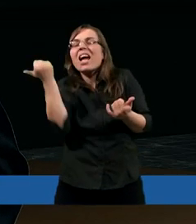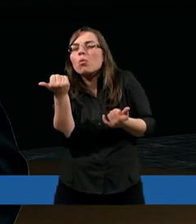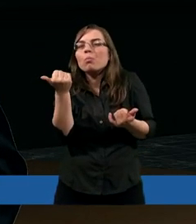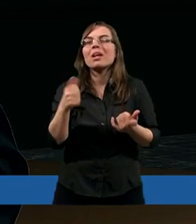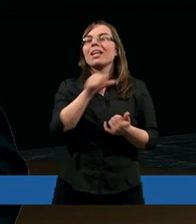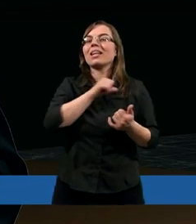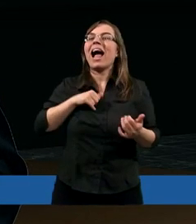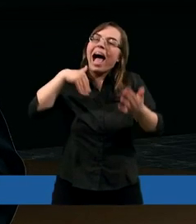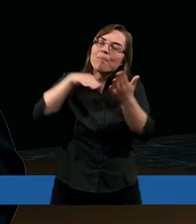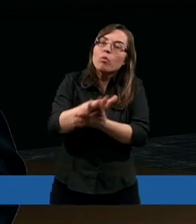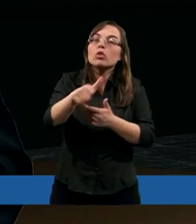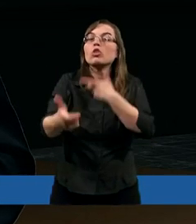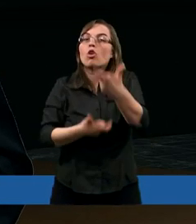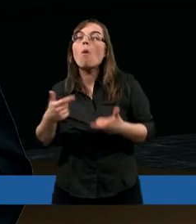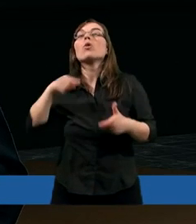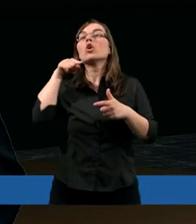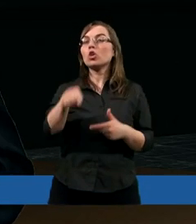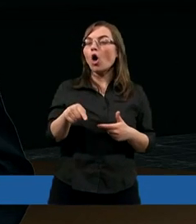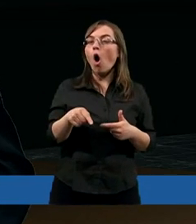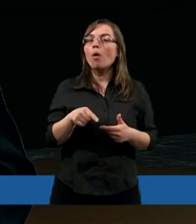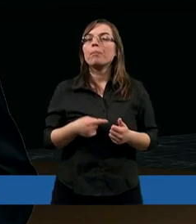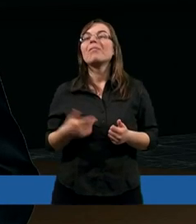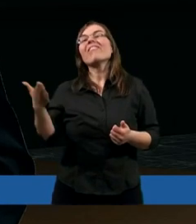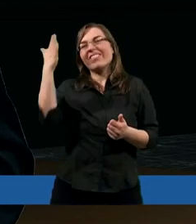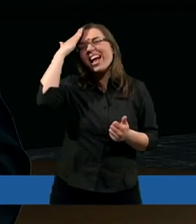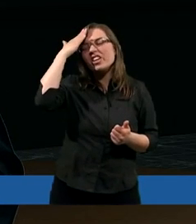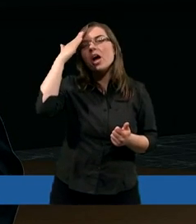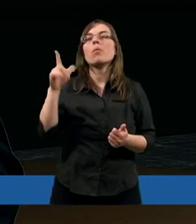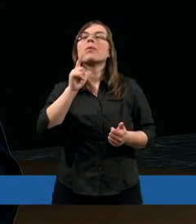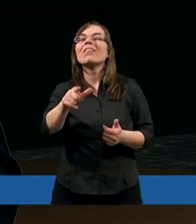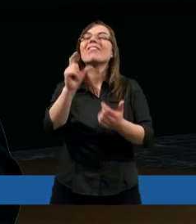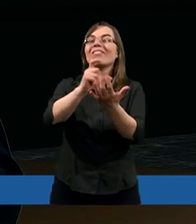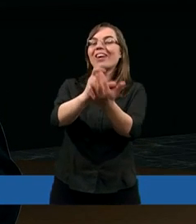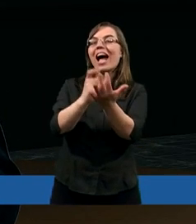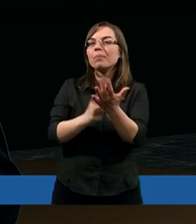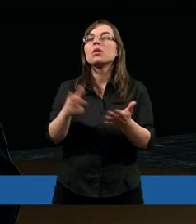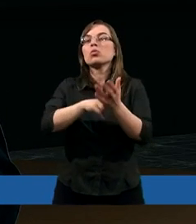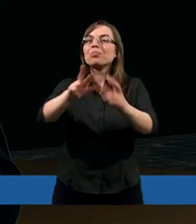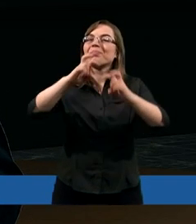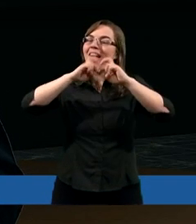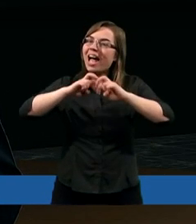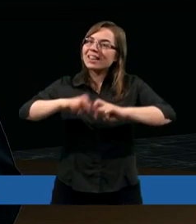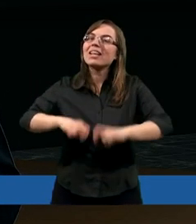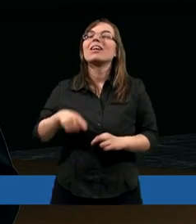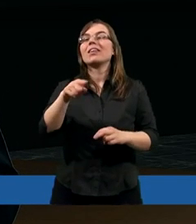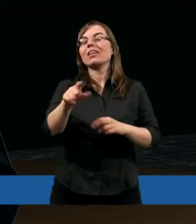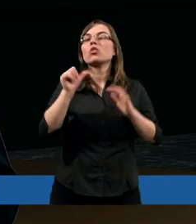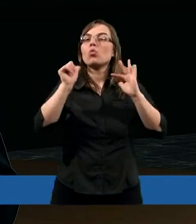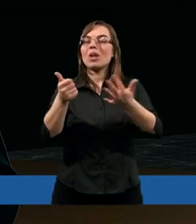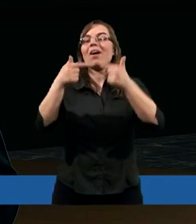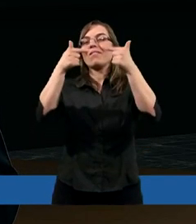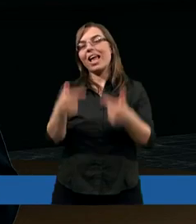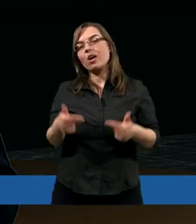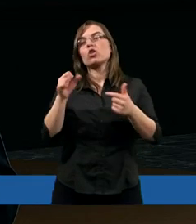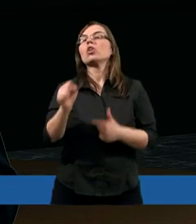sam początkowo zrobić, to wiedziałem z tego fragmentu nawet, który analizujemy z szóstego wiersza